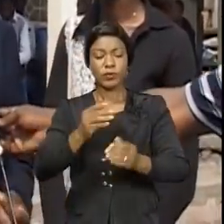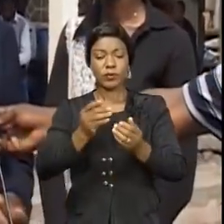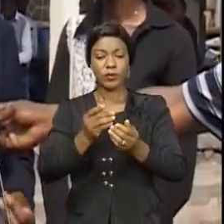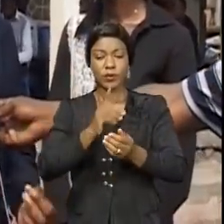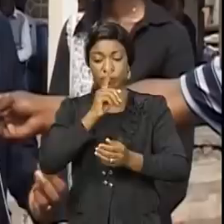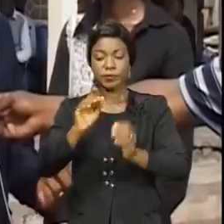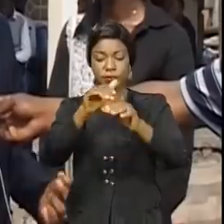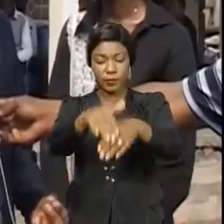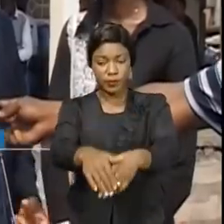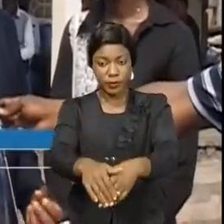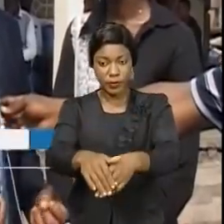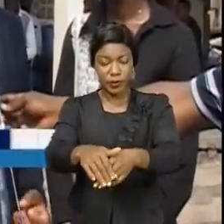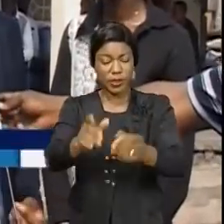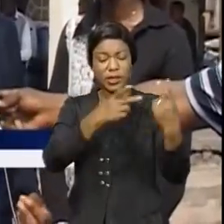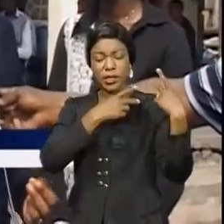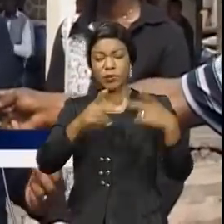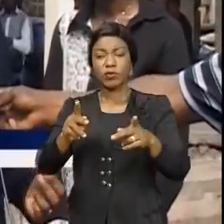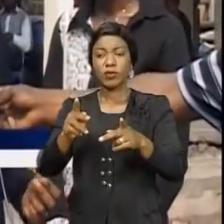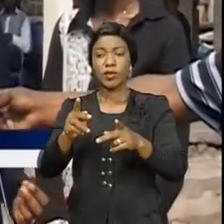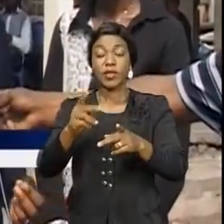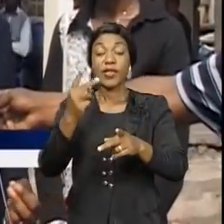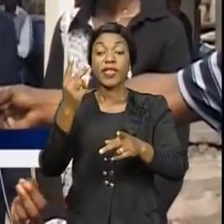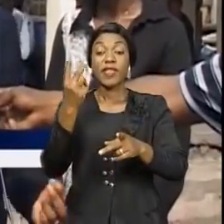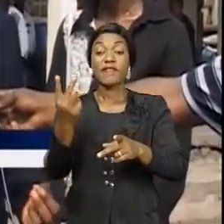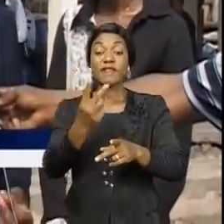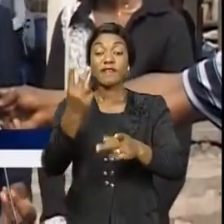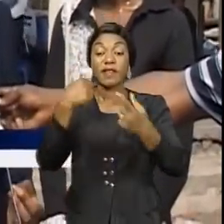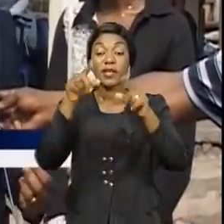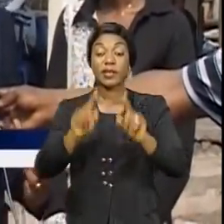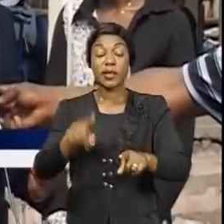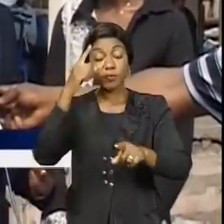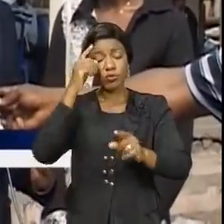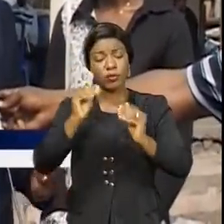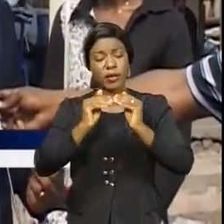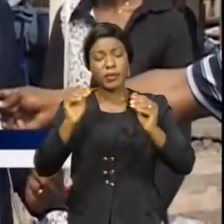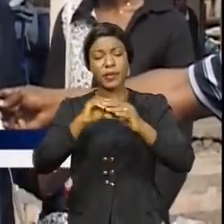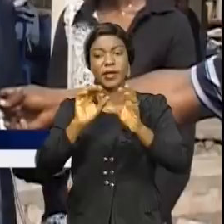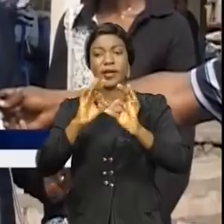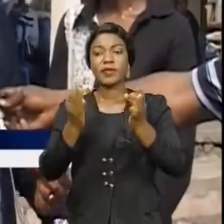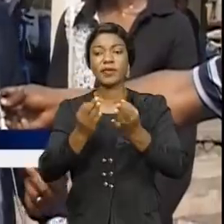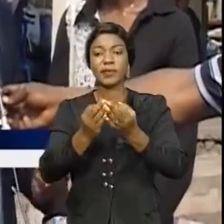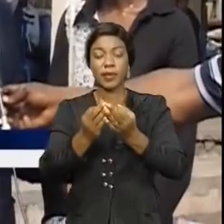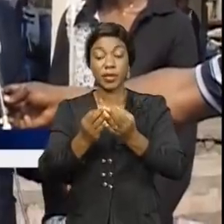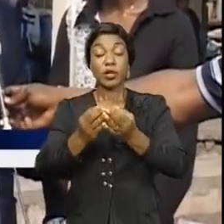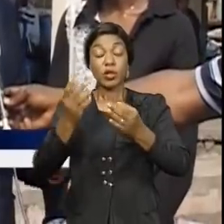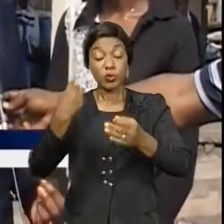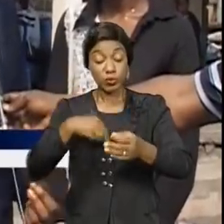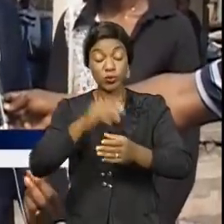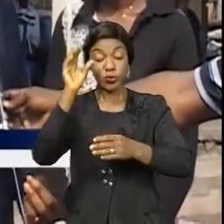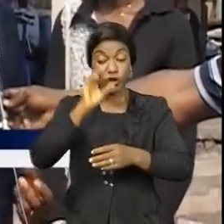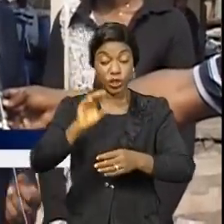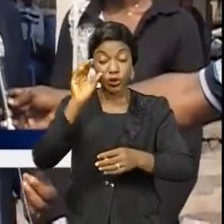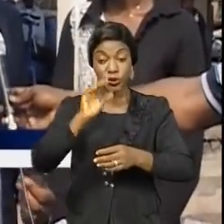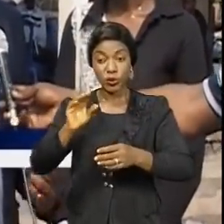depuis plus de 20 ans pour la stabilité de la famille dans notre pays. Nous essayons de rechercher les défis qui affectent la